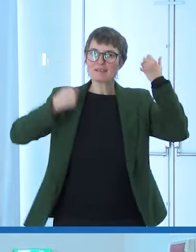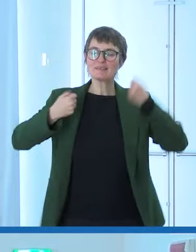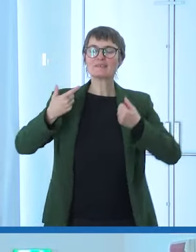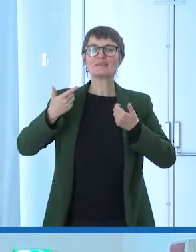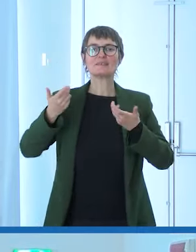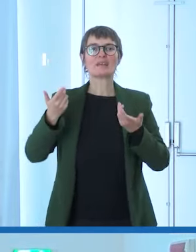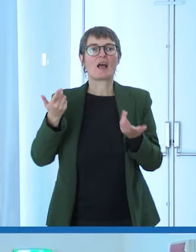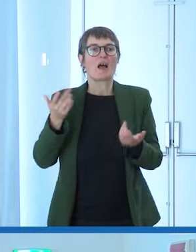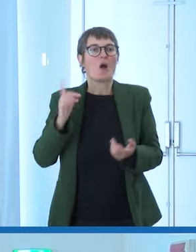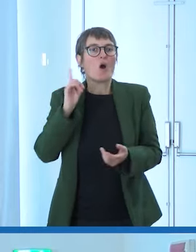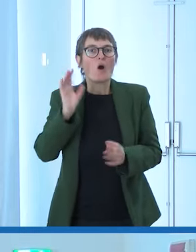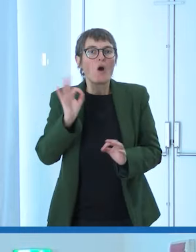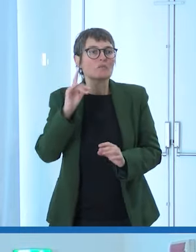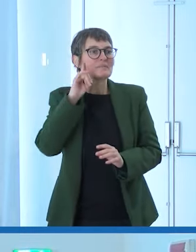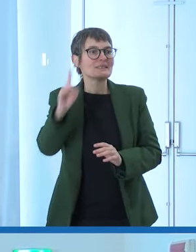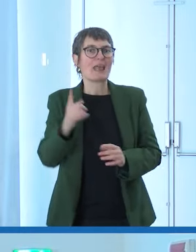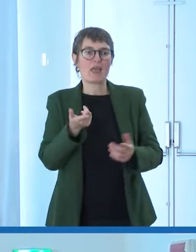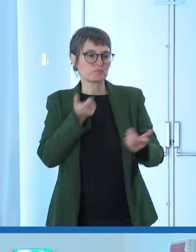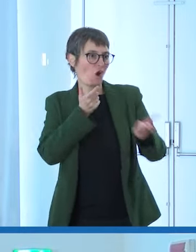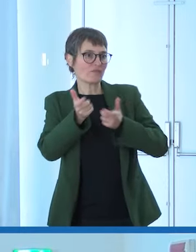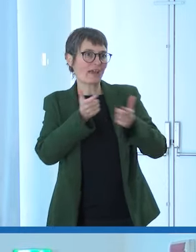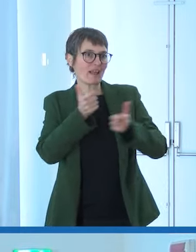al ristorante in discoteca